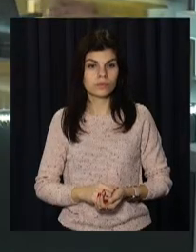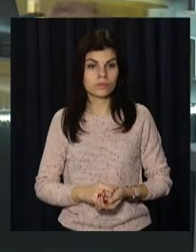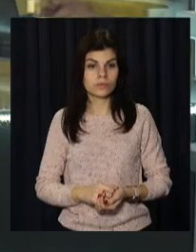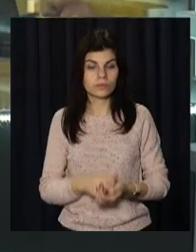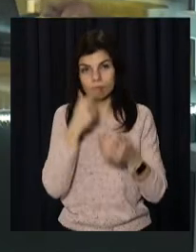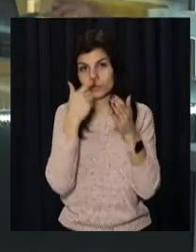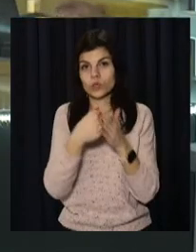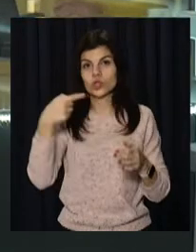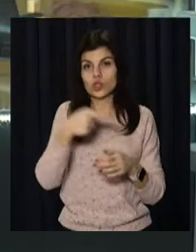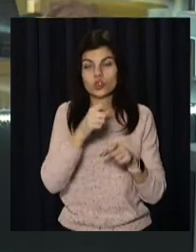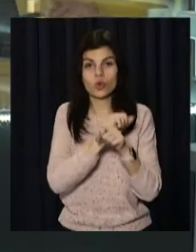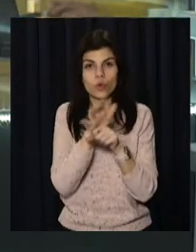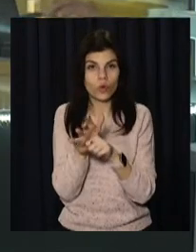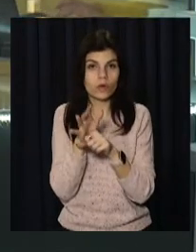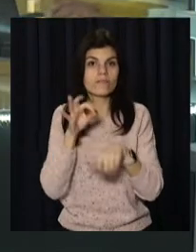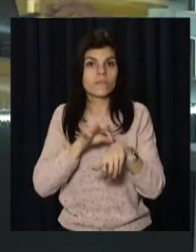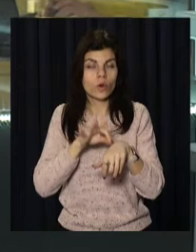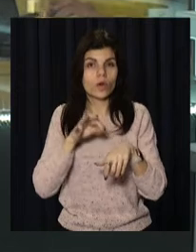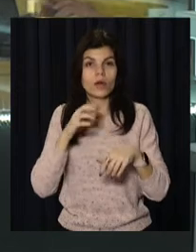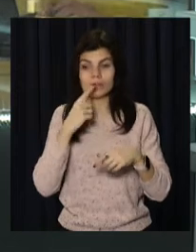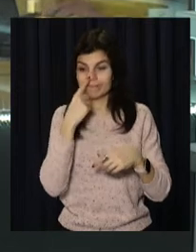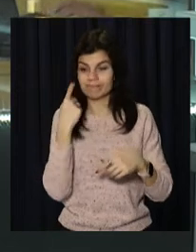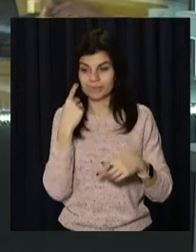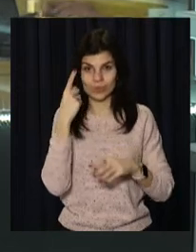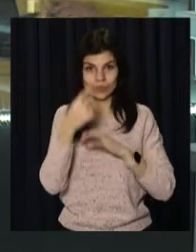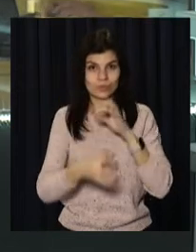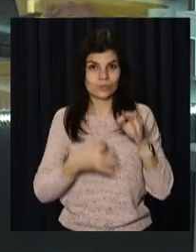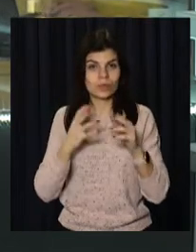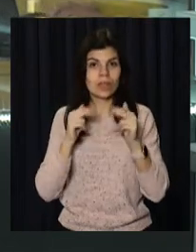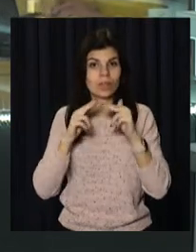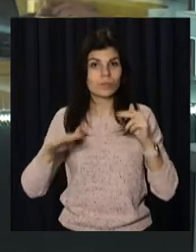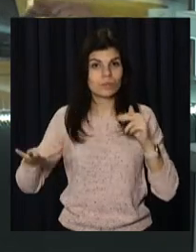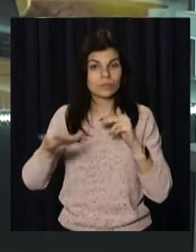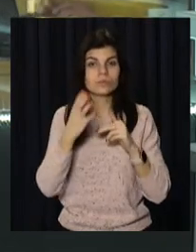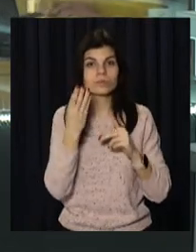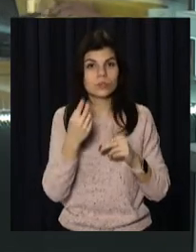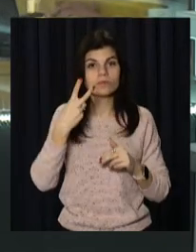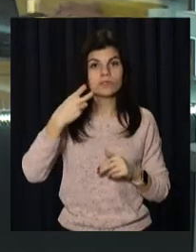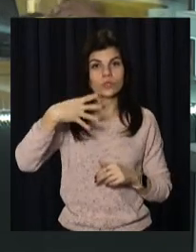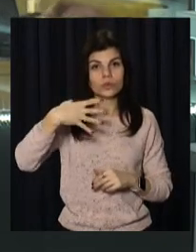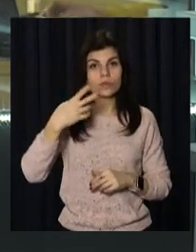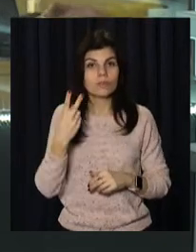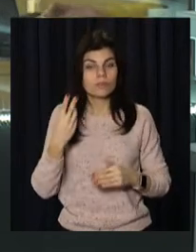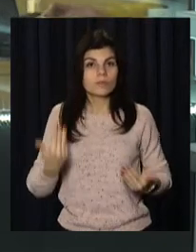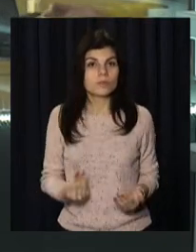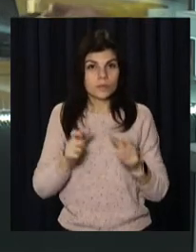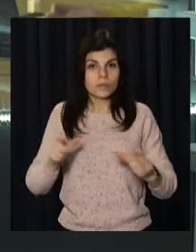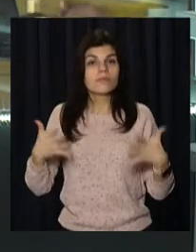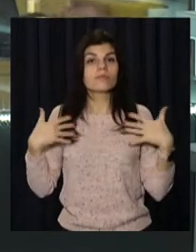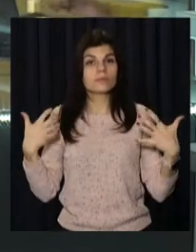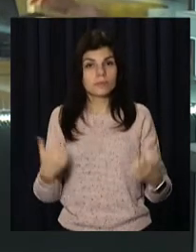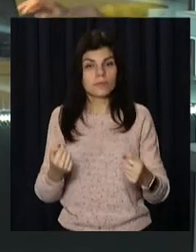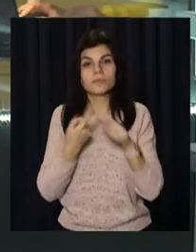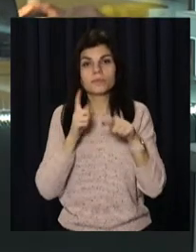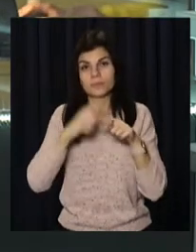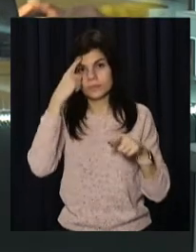Майже тисячу коронавірусних хворих виявили за попередню добу на Дніпропетровщині. Ще 242 мешканці одужали.